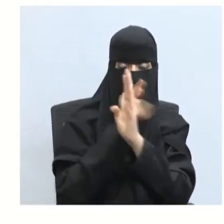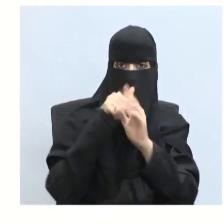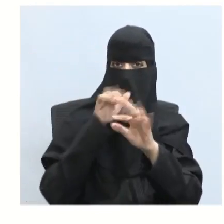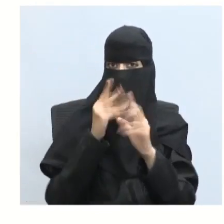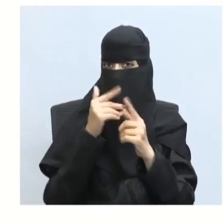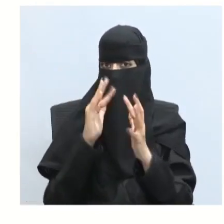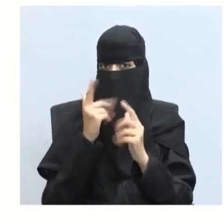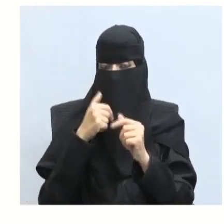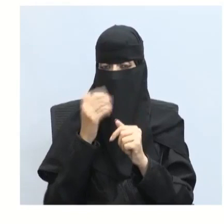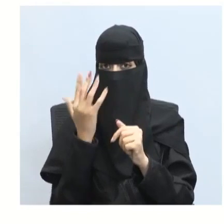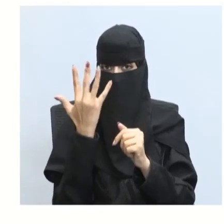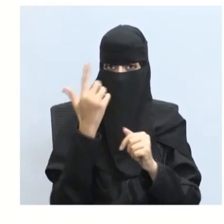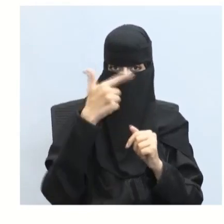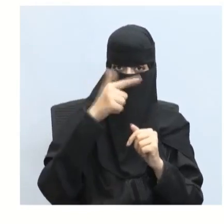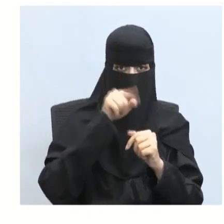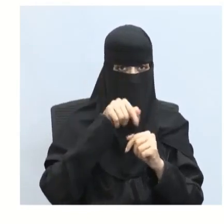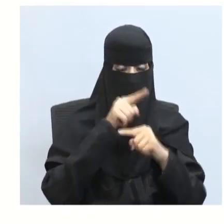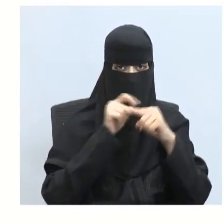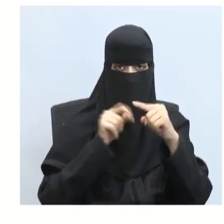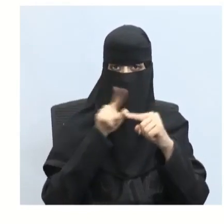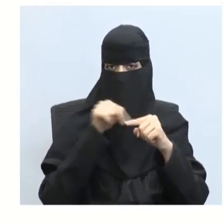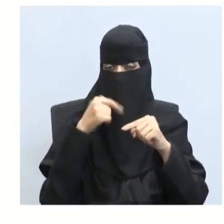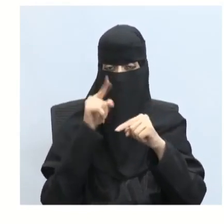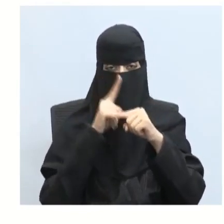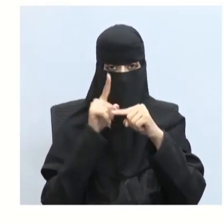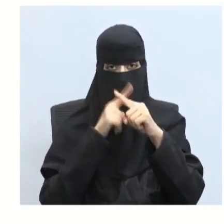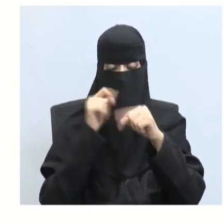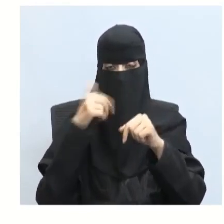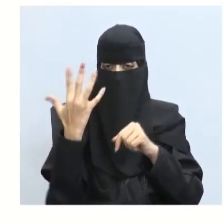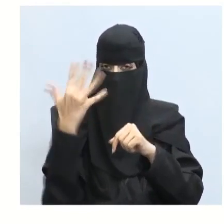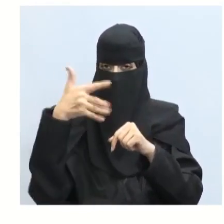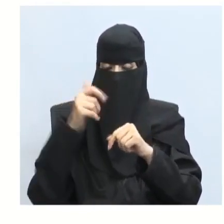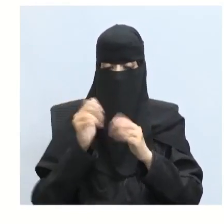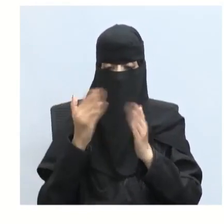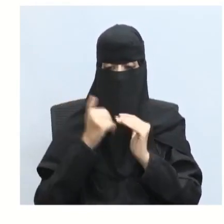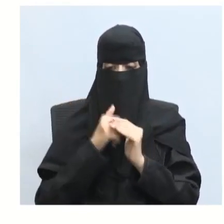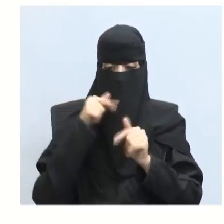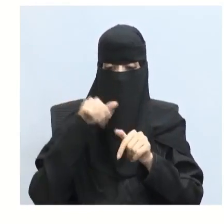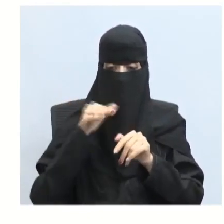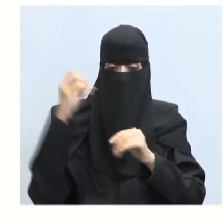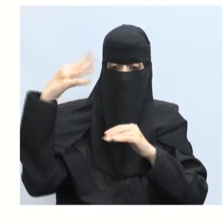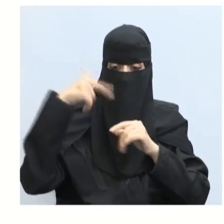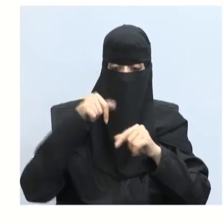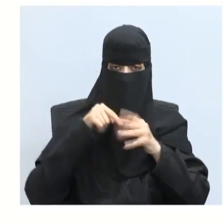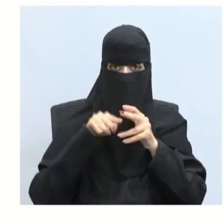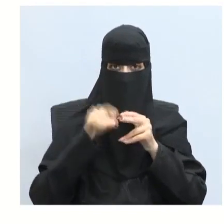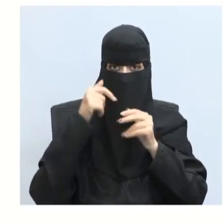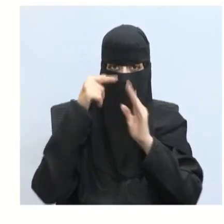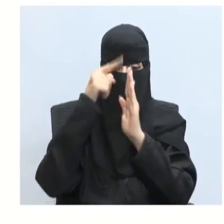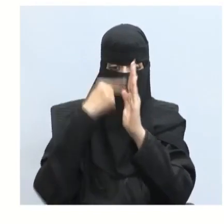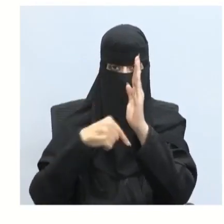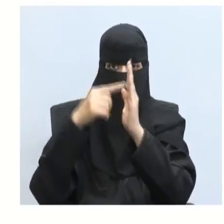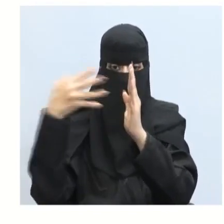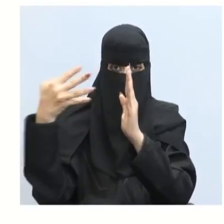بمعدل 75% معدل النصف 50% الضوء الذي ينفذ من مرشح